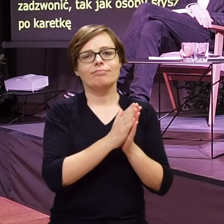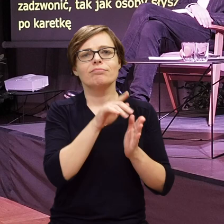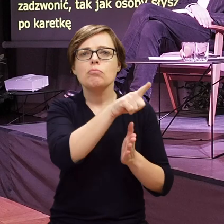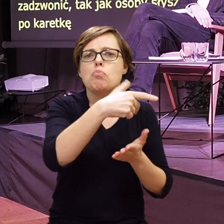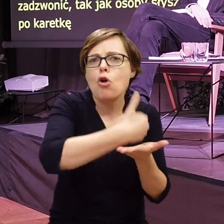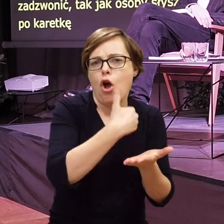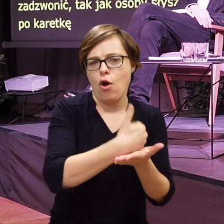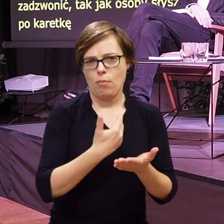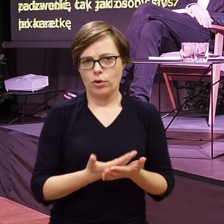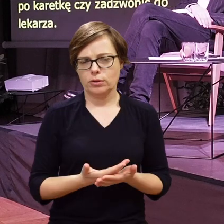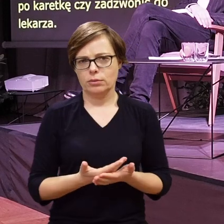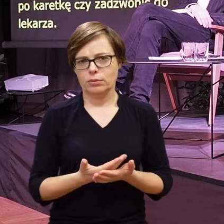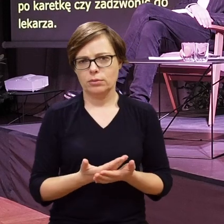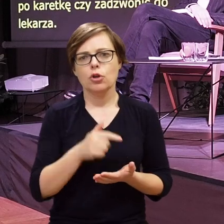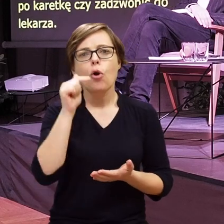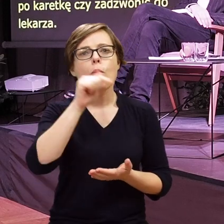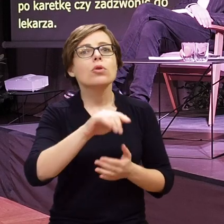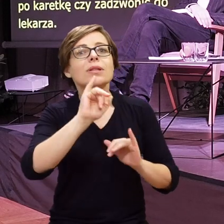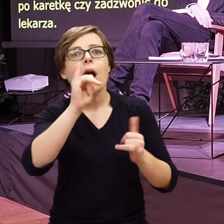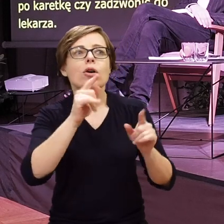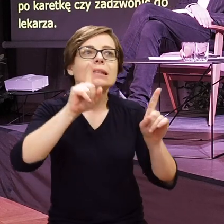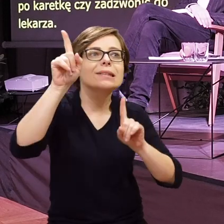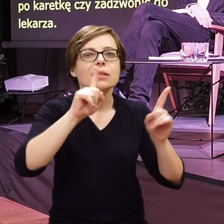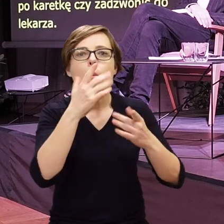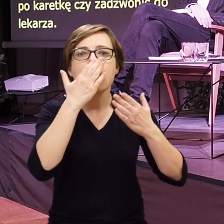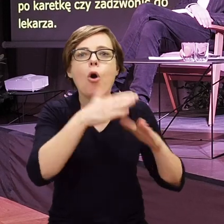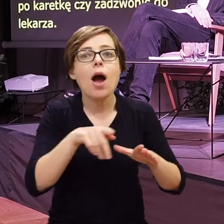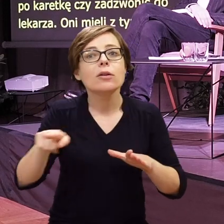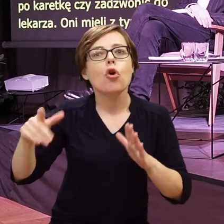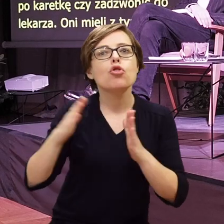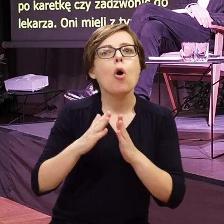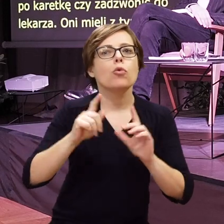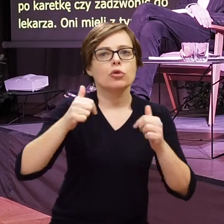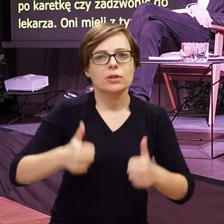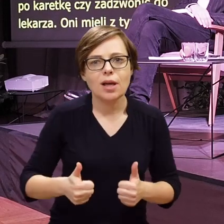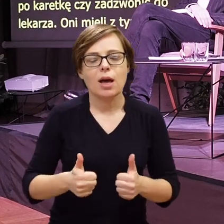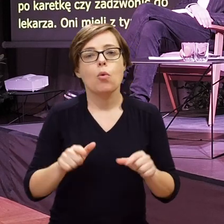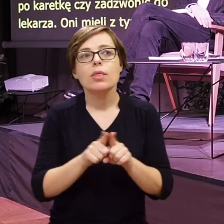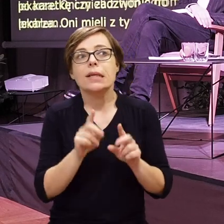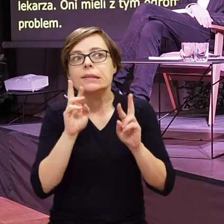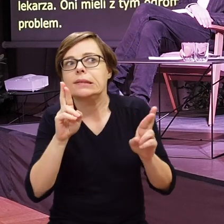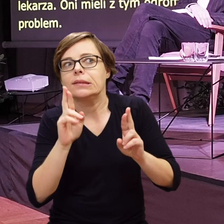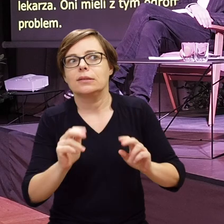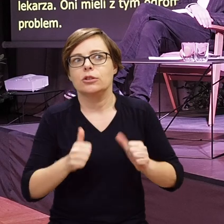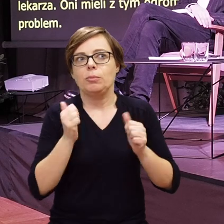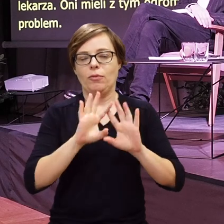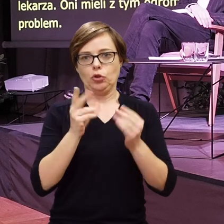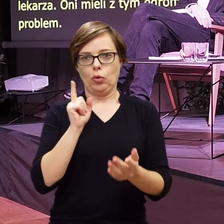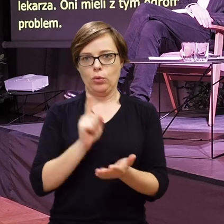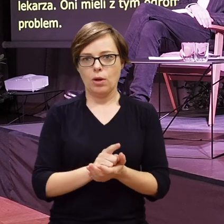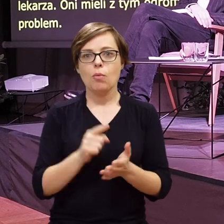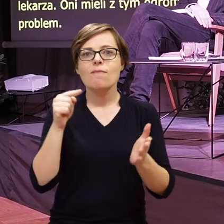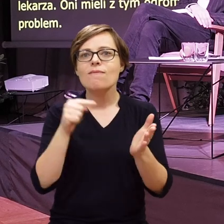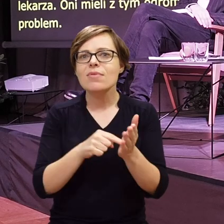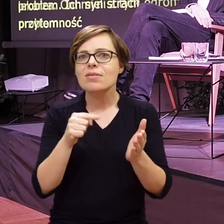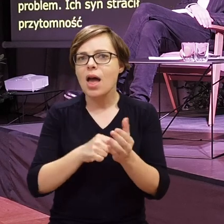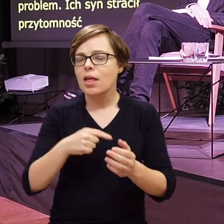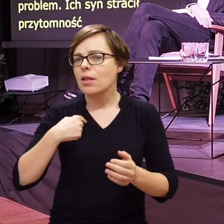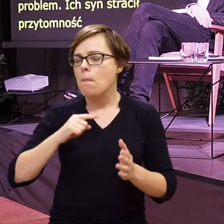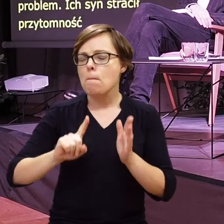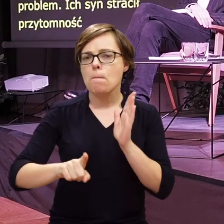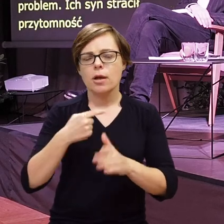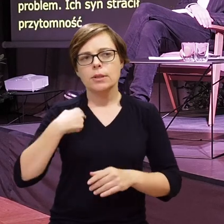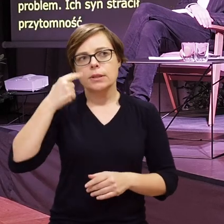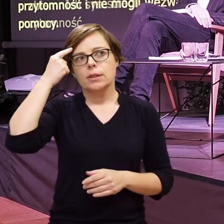poprosić tę osobę o pomoc, pokazać jej jakość, co się dzieje w ich domu i liczyć na to, że wszystko się uda. I wtedy sobie po raz pierwszy